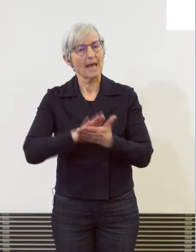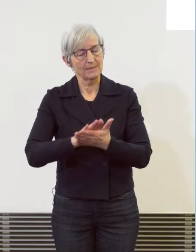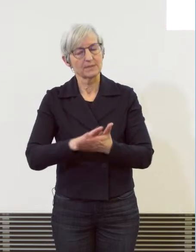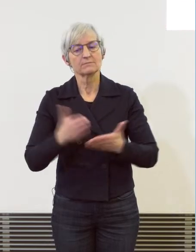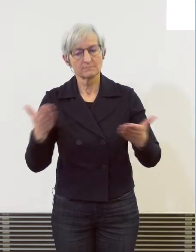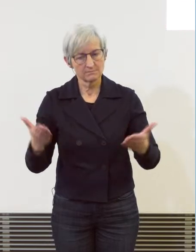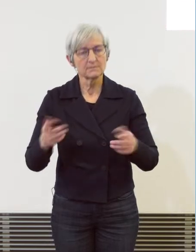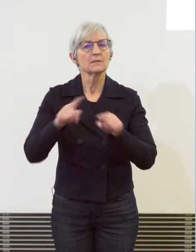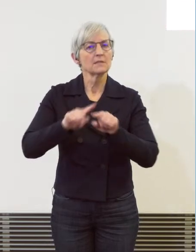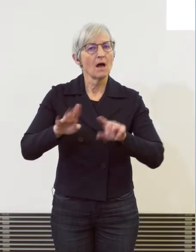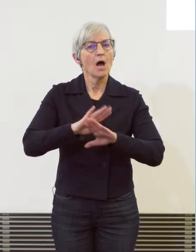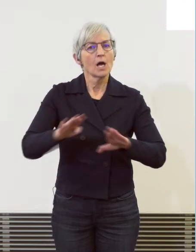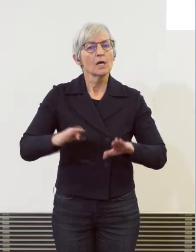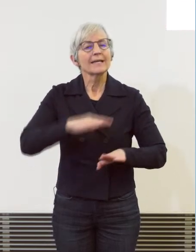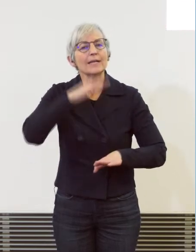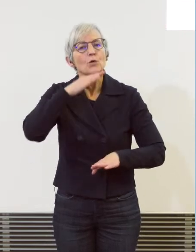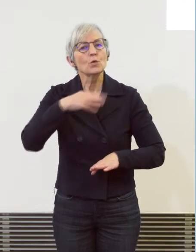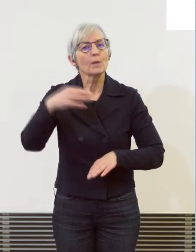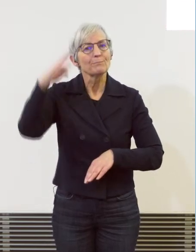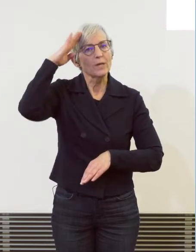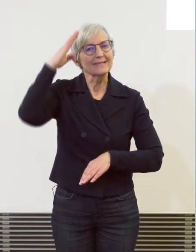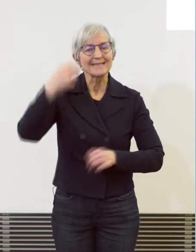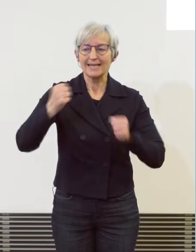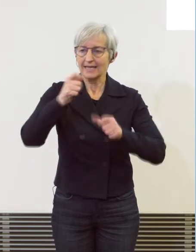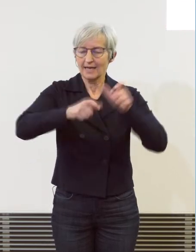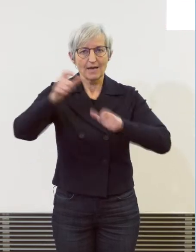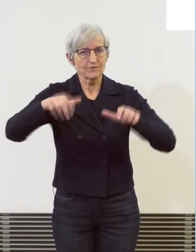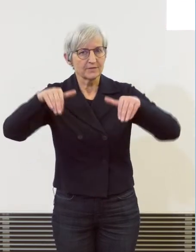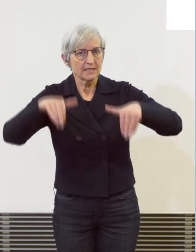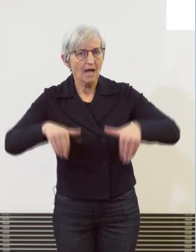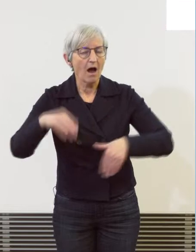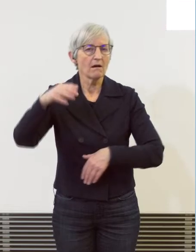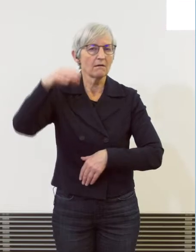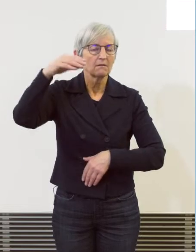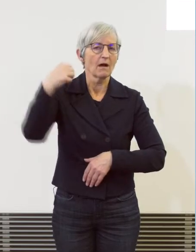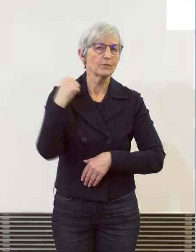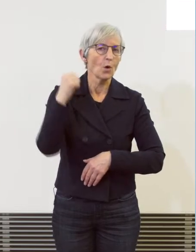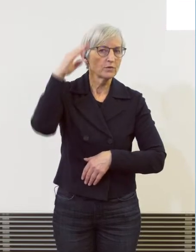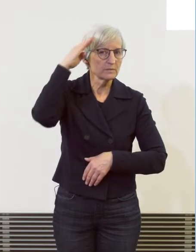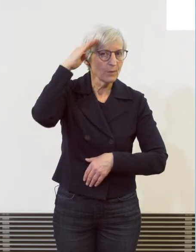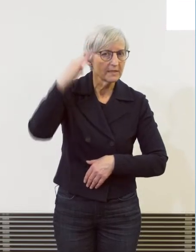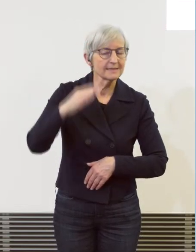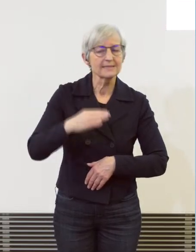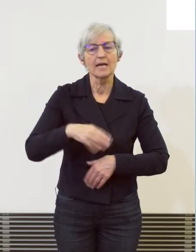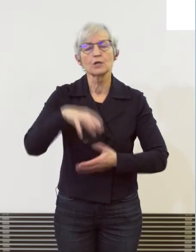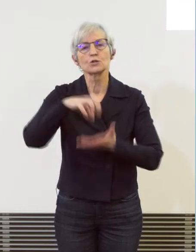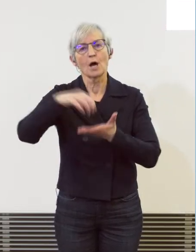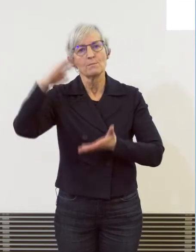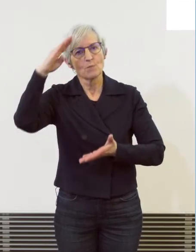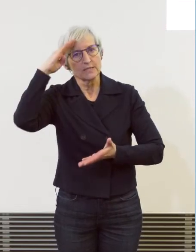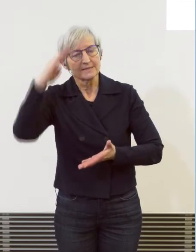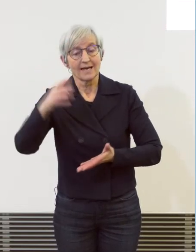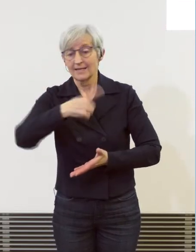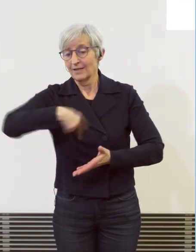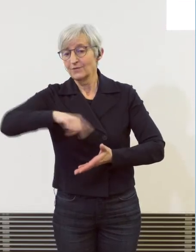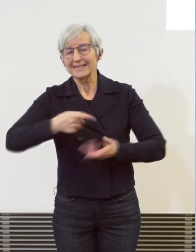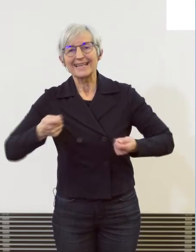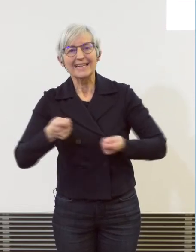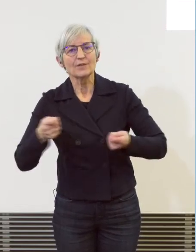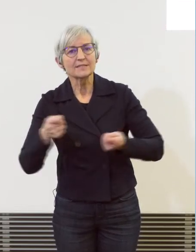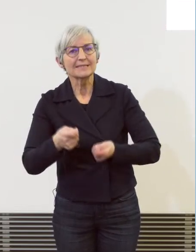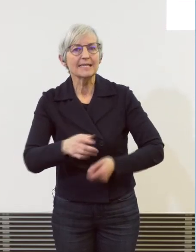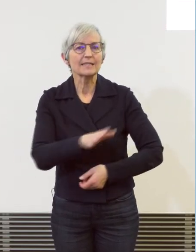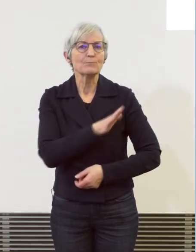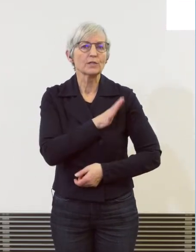Stadtpolizei, kantonale Polizeien, wir investieren in moderne Technologien, in persönliche Ausrüstung, auch in die